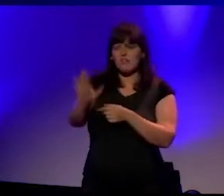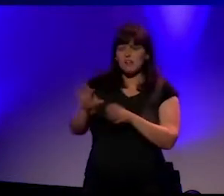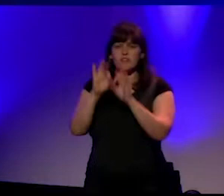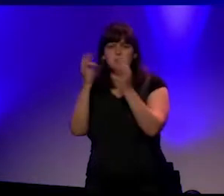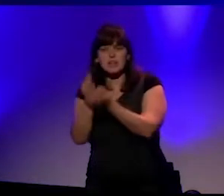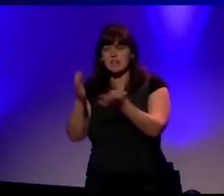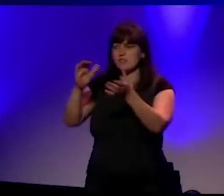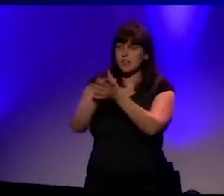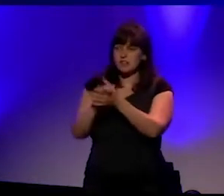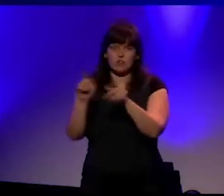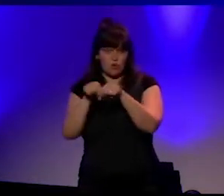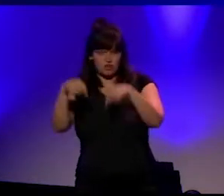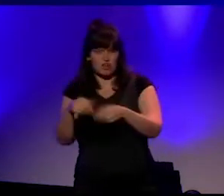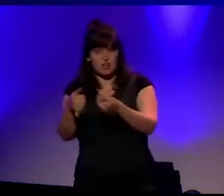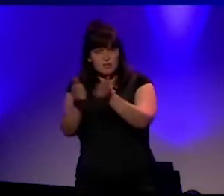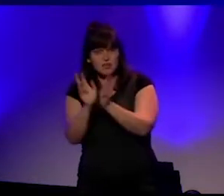samenleving.